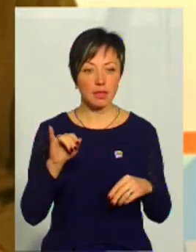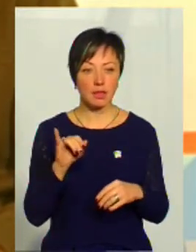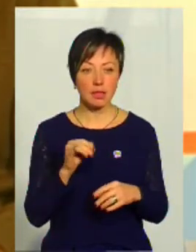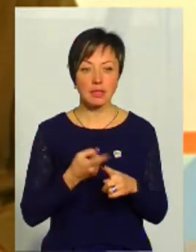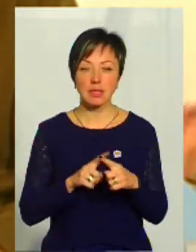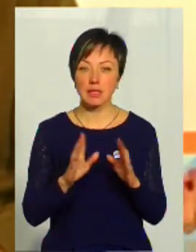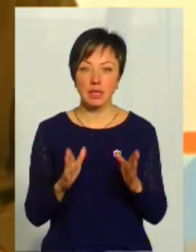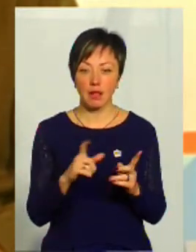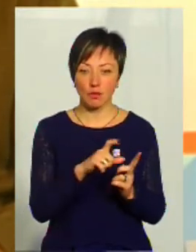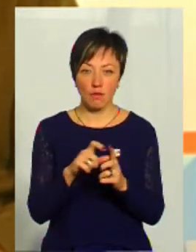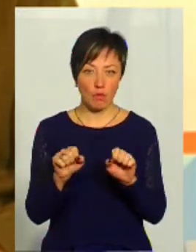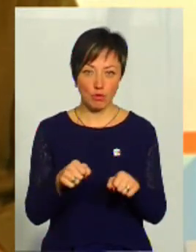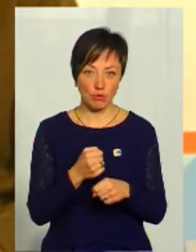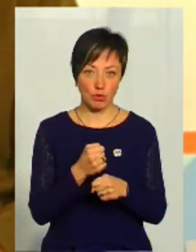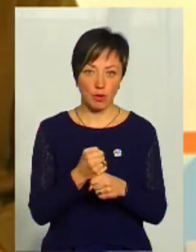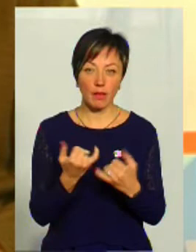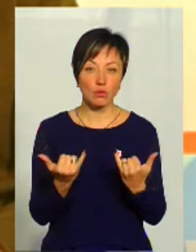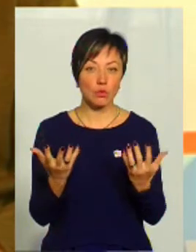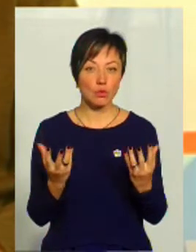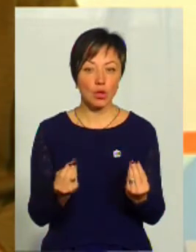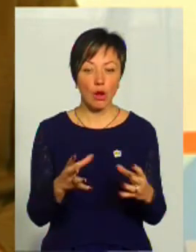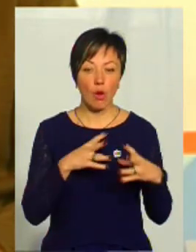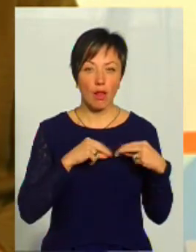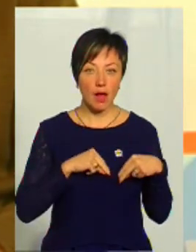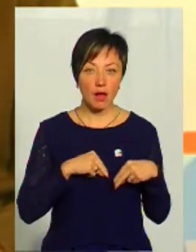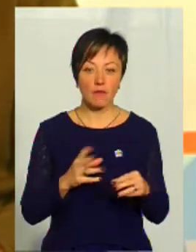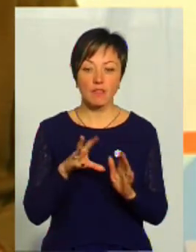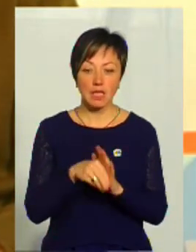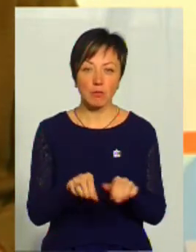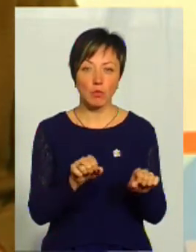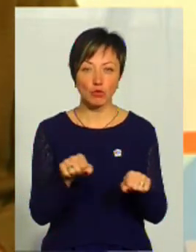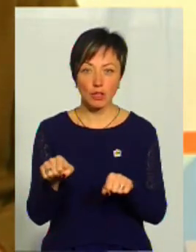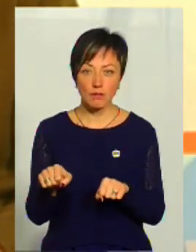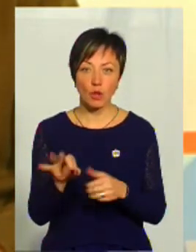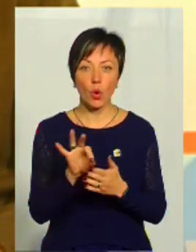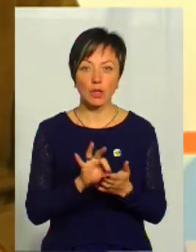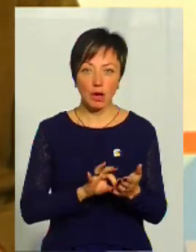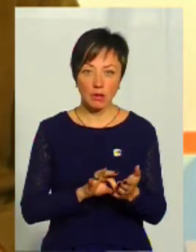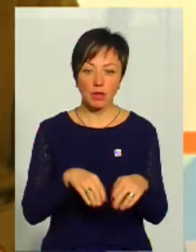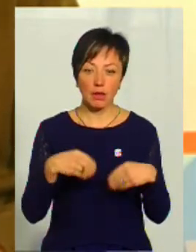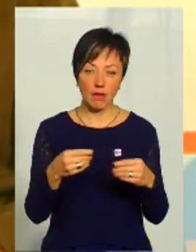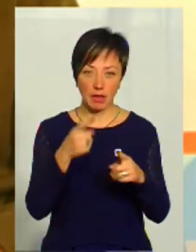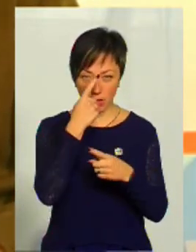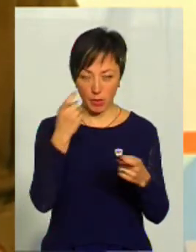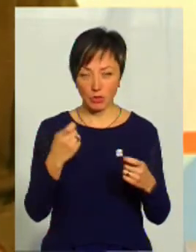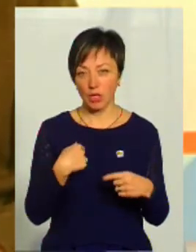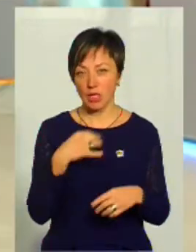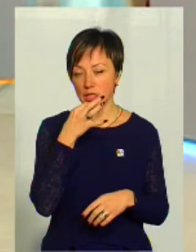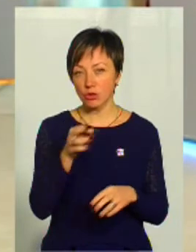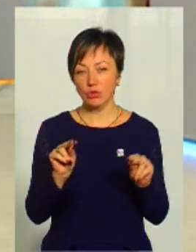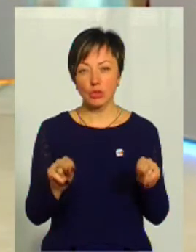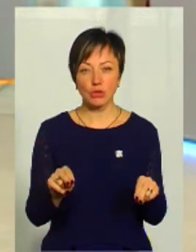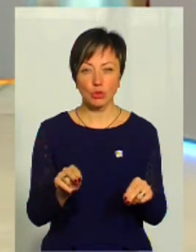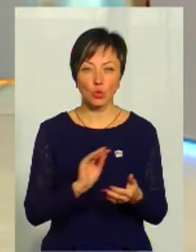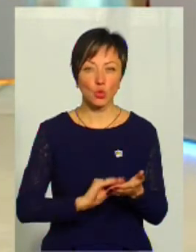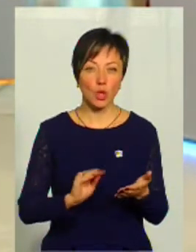і це тільки на словах ми можемо зробити. На сьогодні колеги втілили можливість одразу давати такі меседжі. Я скажу